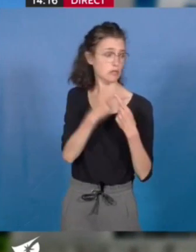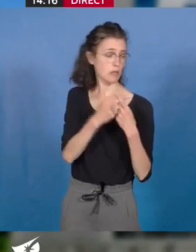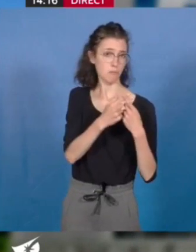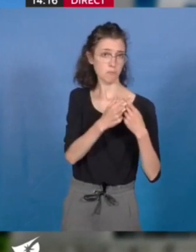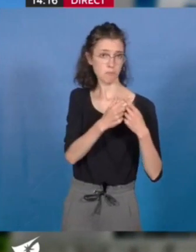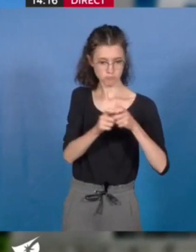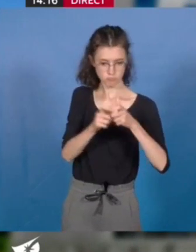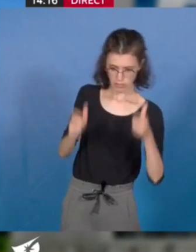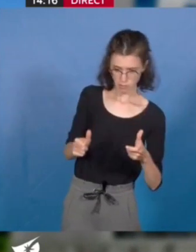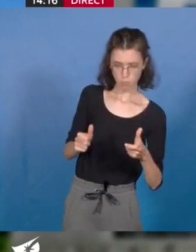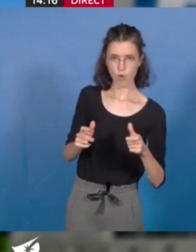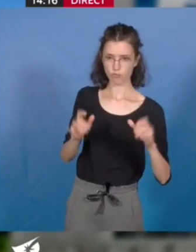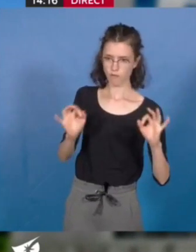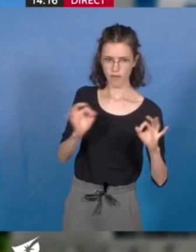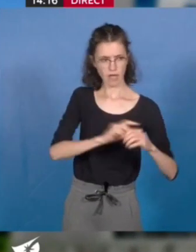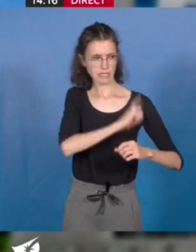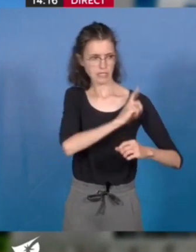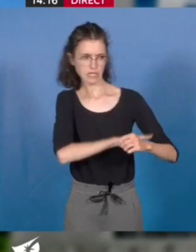usage des volumes d'eau nécessaires au bon fonctionnement de la piscine.